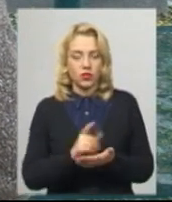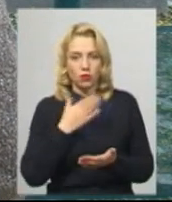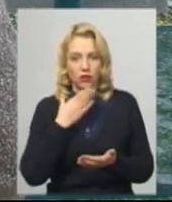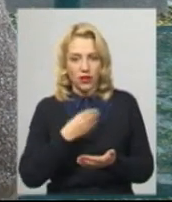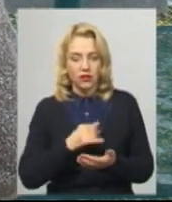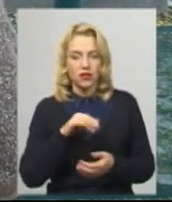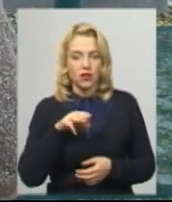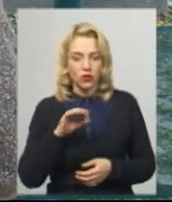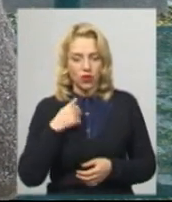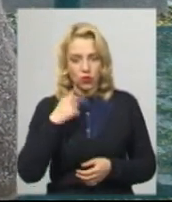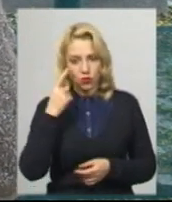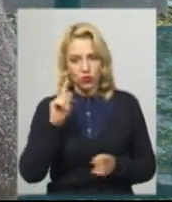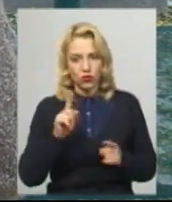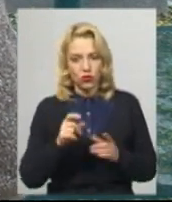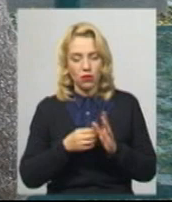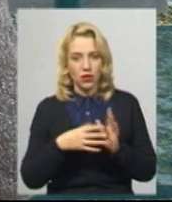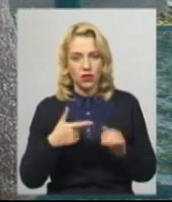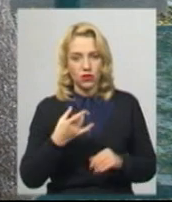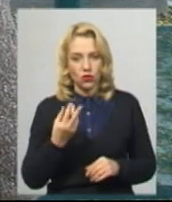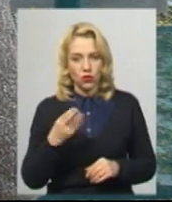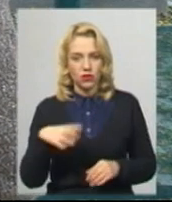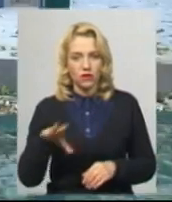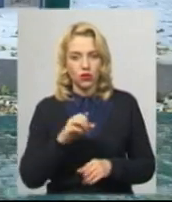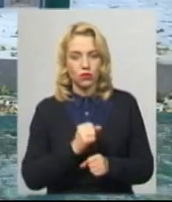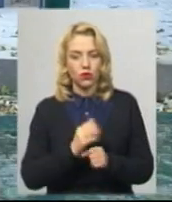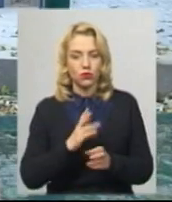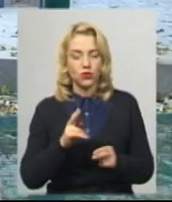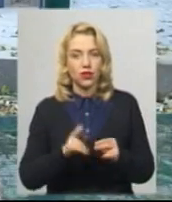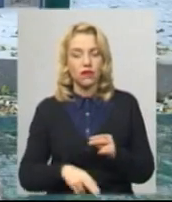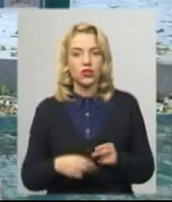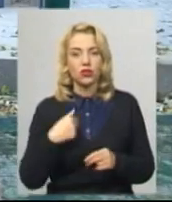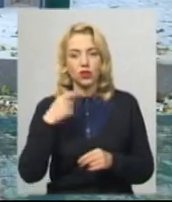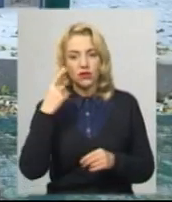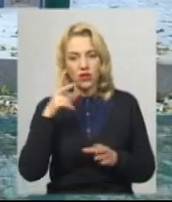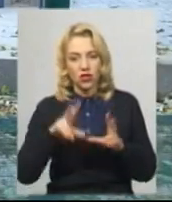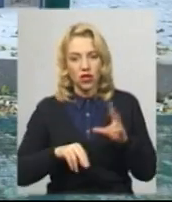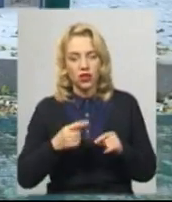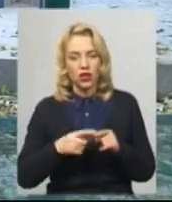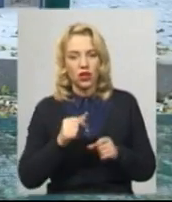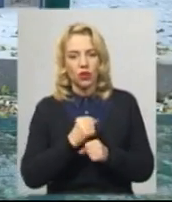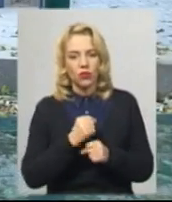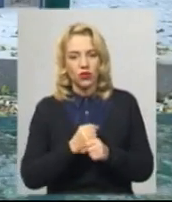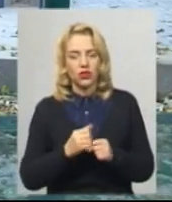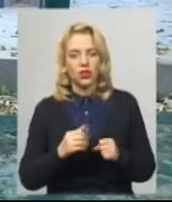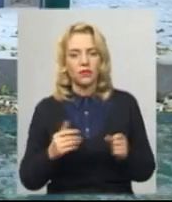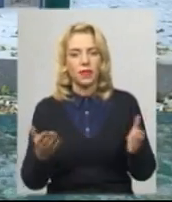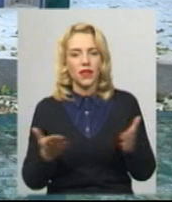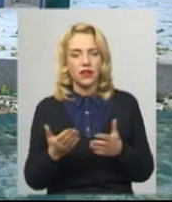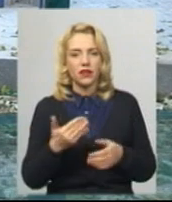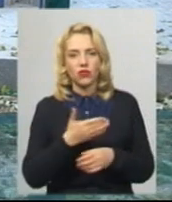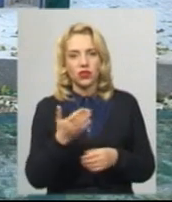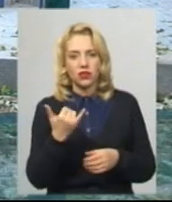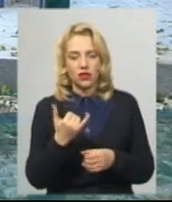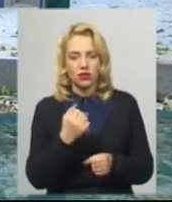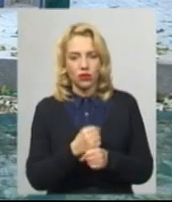я думаю, що на 15 грудня всі роботи будуть завершені. Я вважаю, що ті роботи бетонні, які вони зараз роблять,